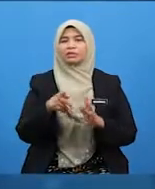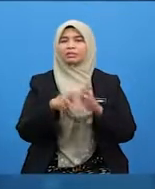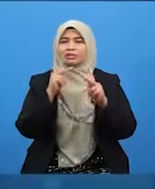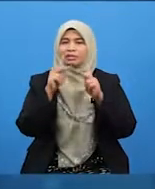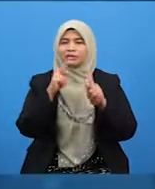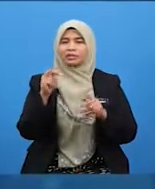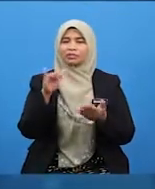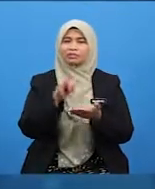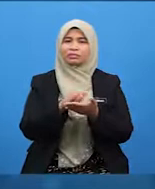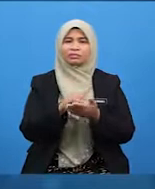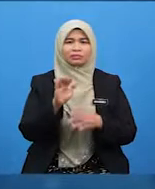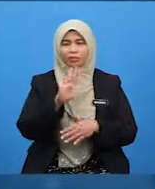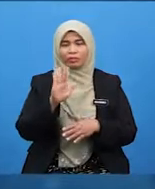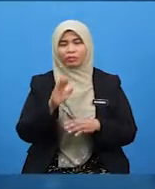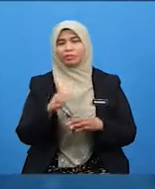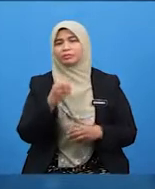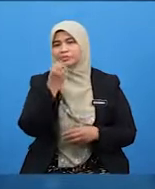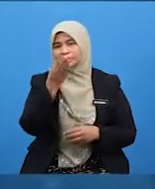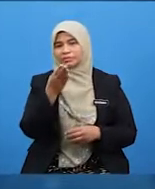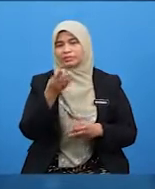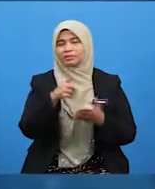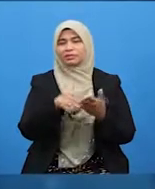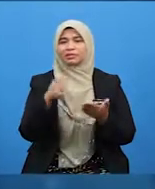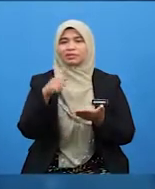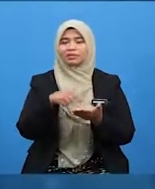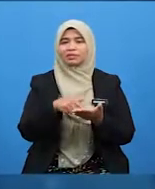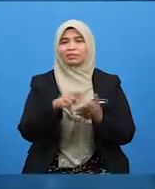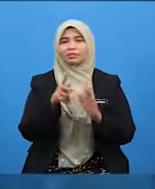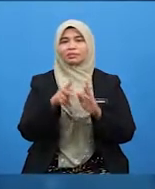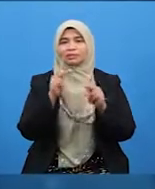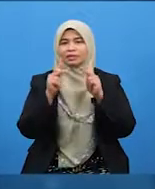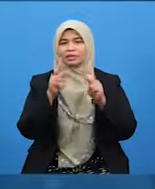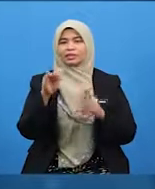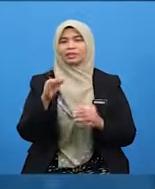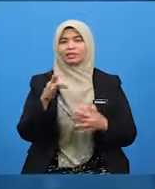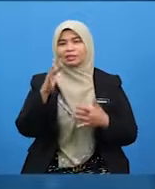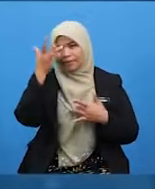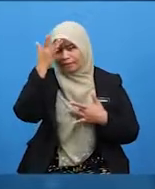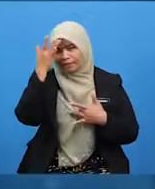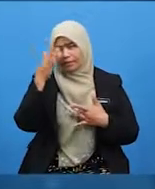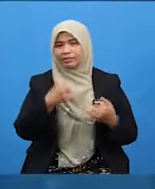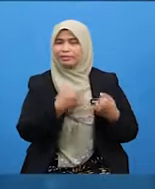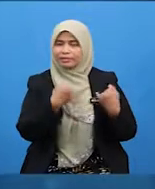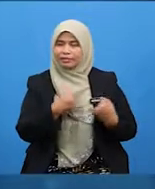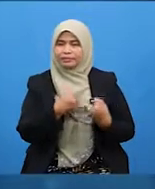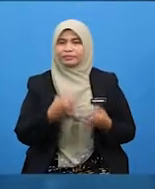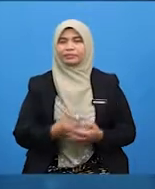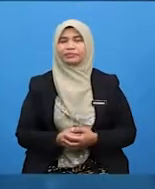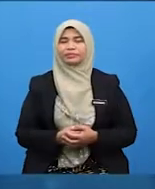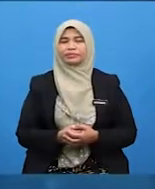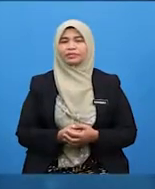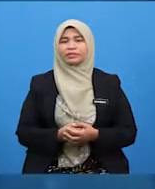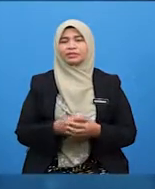tidak boleh sebut. Apatah lagi perkataan yang menyinggung ibu bapa. Betapa